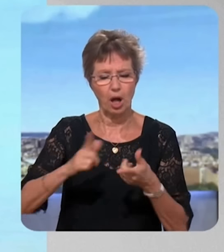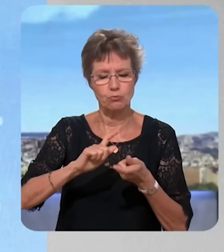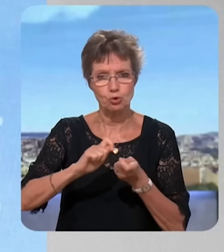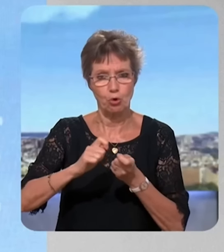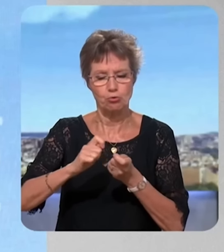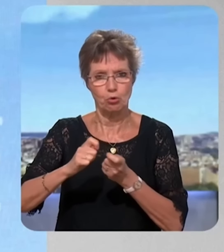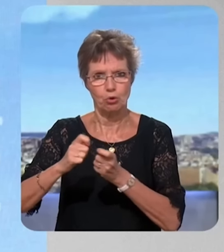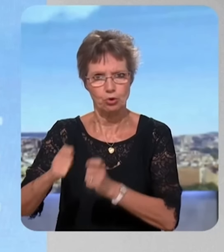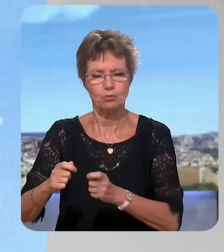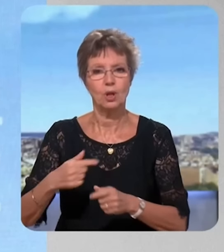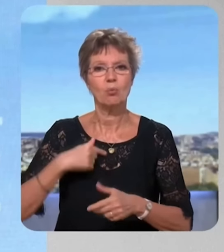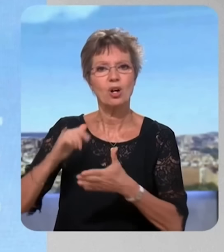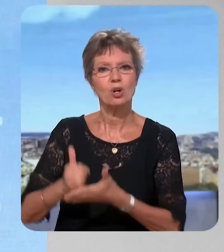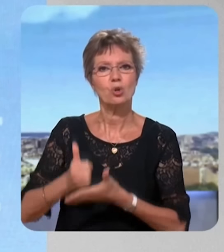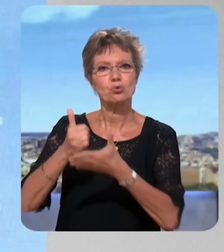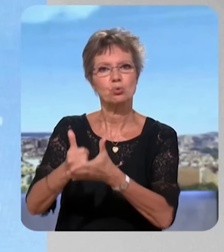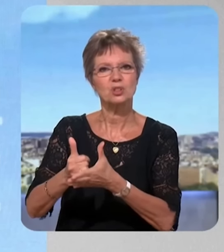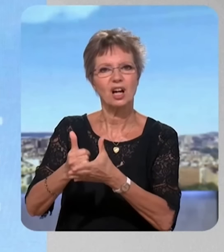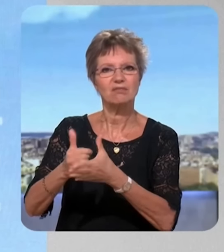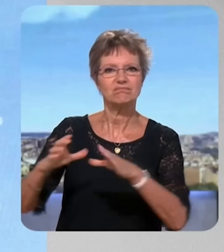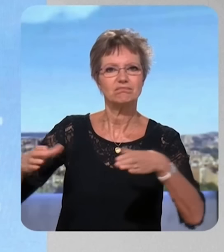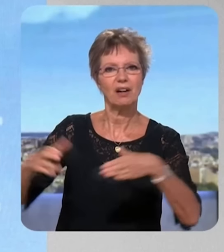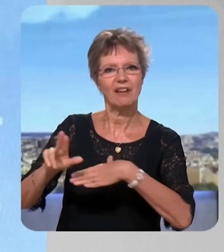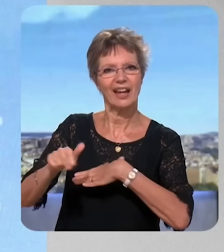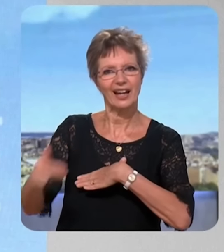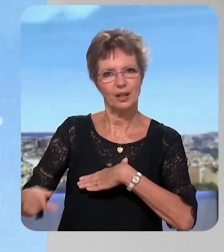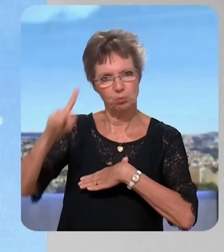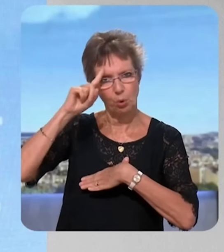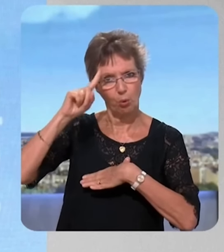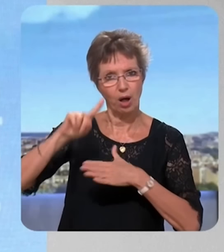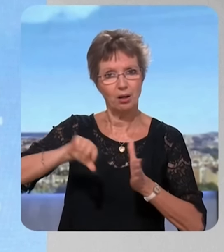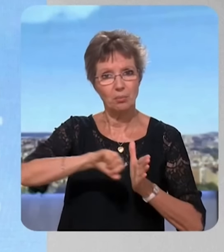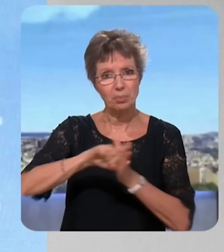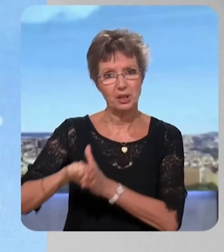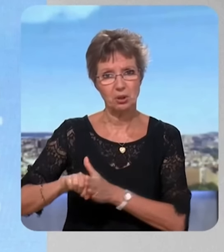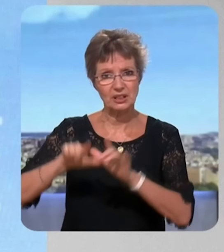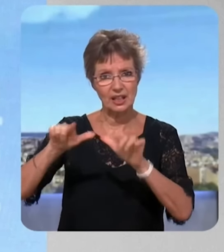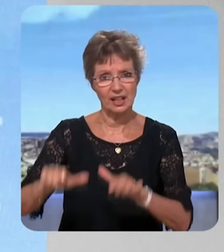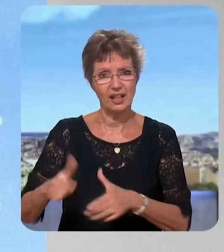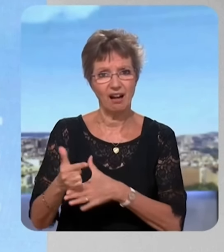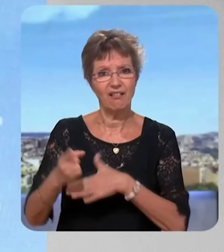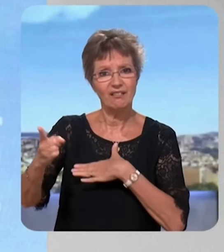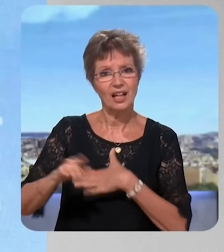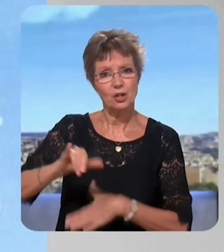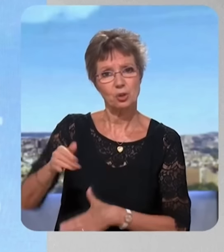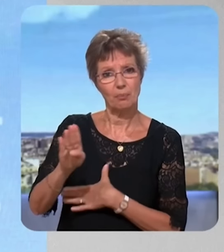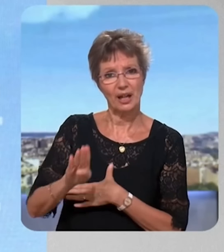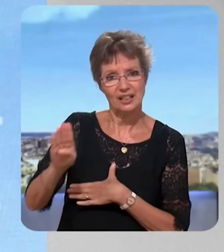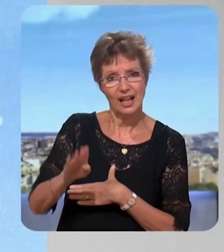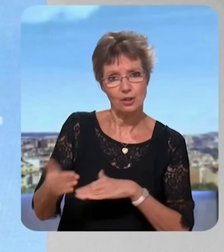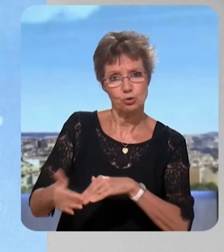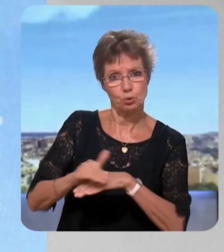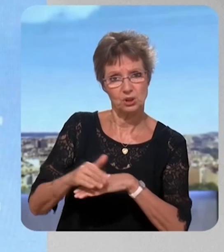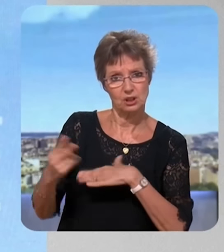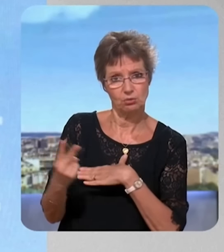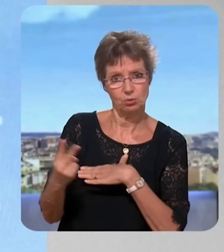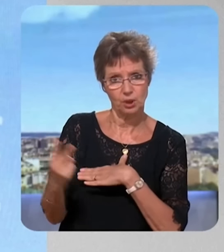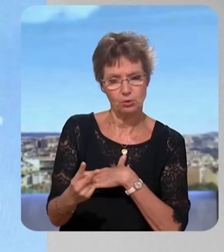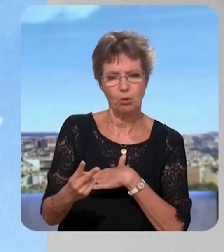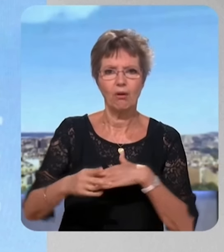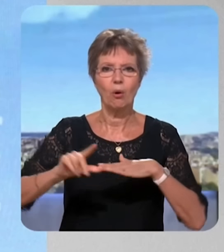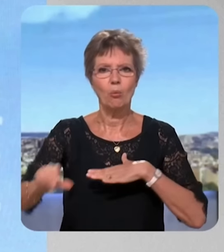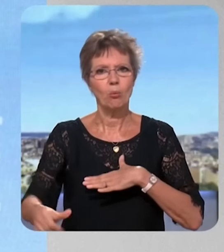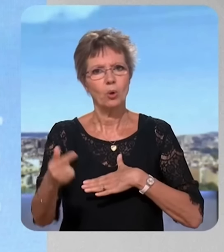– Écoutez, moi pourquoi j'ai soutenu cette coalition ? Parce qu'il y a des priorités qui ont été présentées par Jordan Bardella et Éric Ciotti, la priorité c'est d'abord de